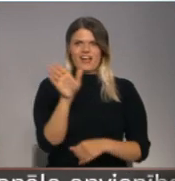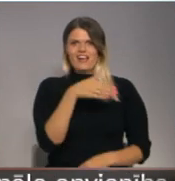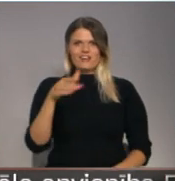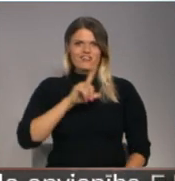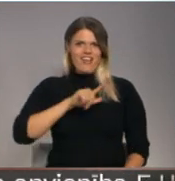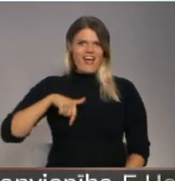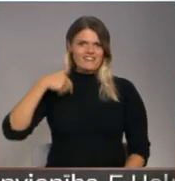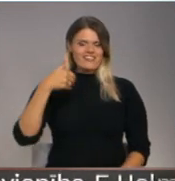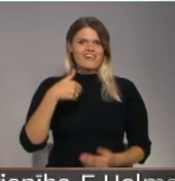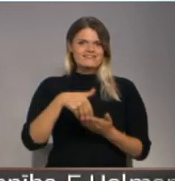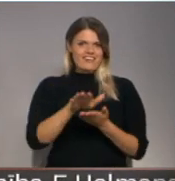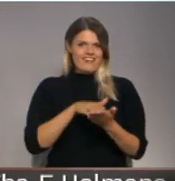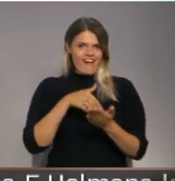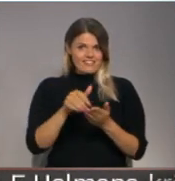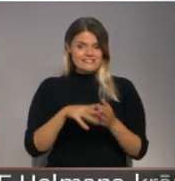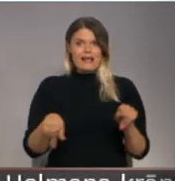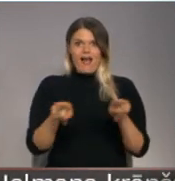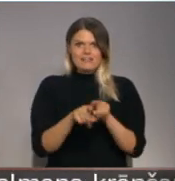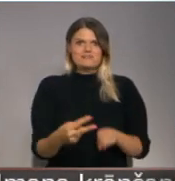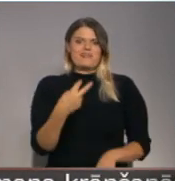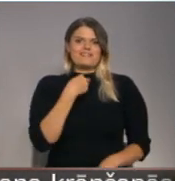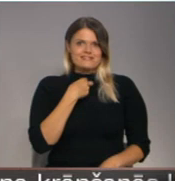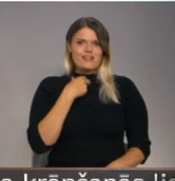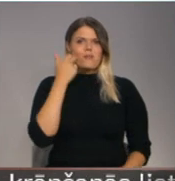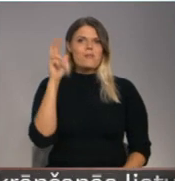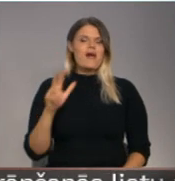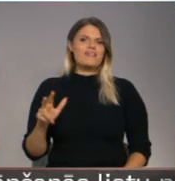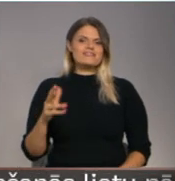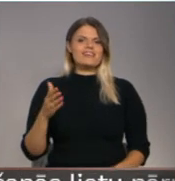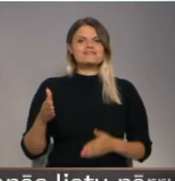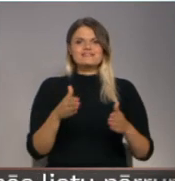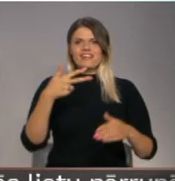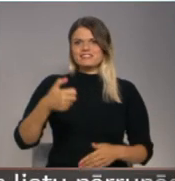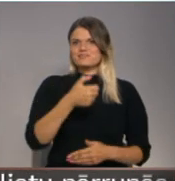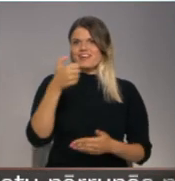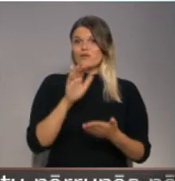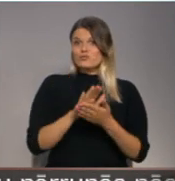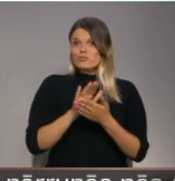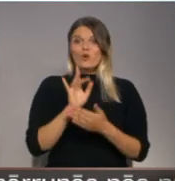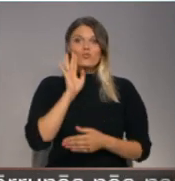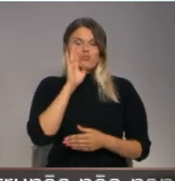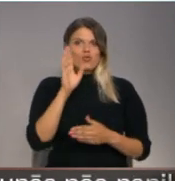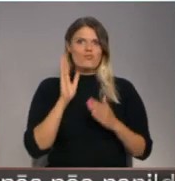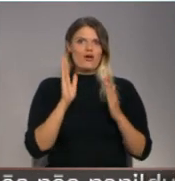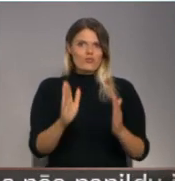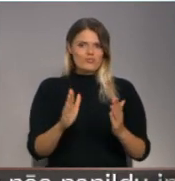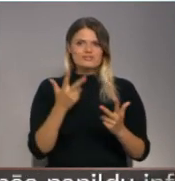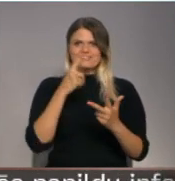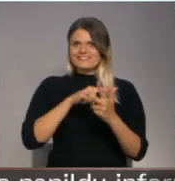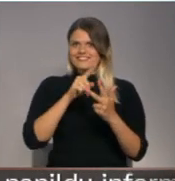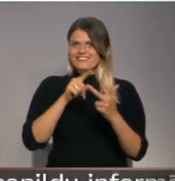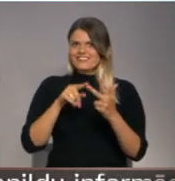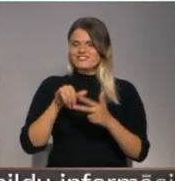nokrāsots Latvijas karoga krāsās, līdzīgi pārsēgumi sagādājusi Baltijas ceļa 30 gadē. Turpmāk uz dažādiem galamērķiem visā